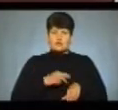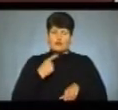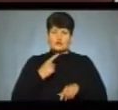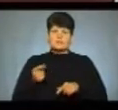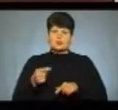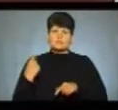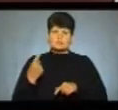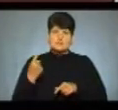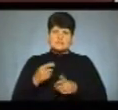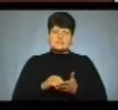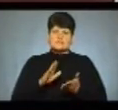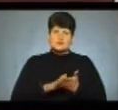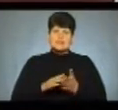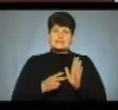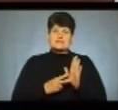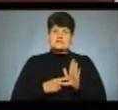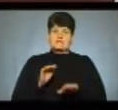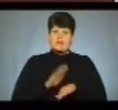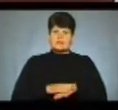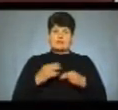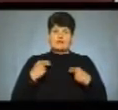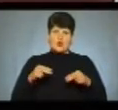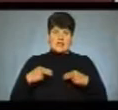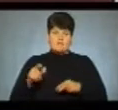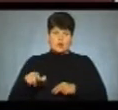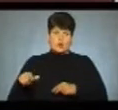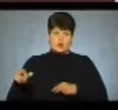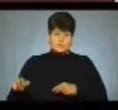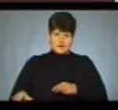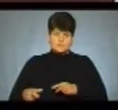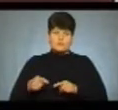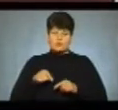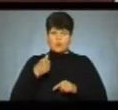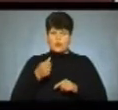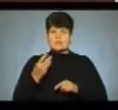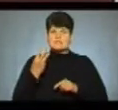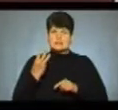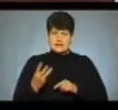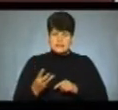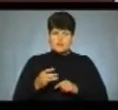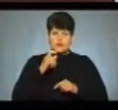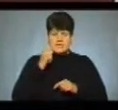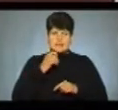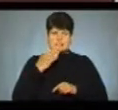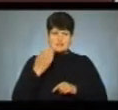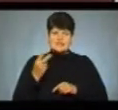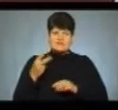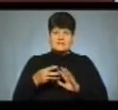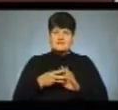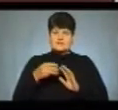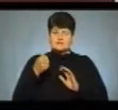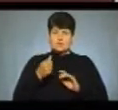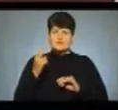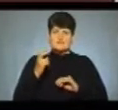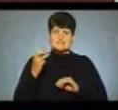правоохоронці зафіксували сім фактів торгівлі людьми, цьогоріч – три. За словами Тараса Гуменного, в Україні за останніх 28 років